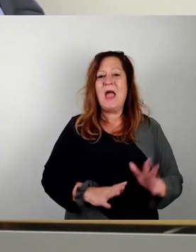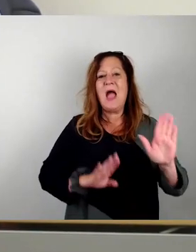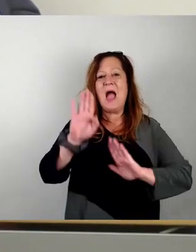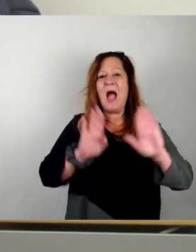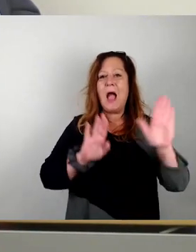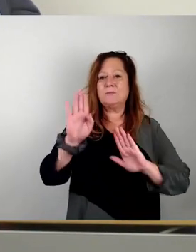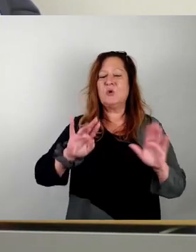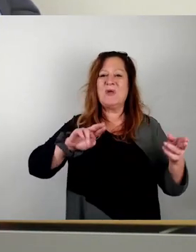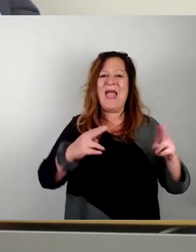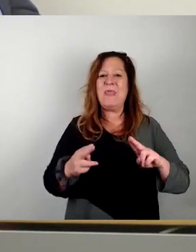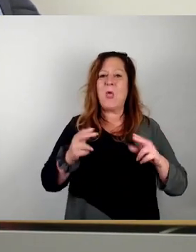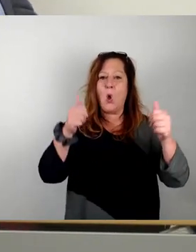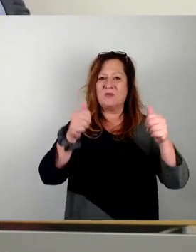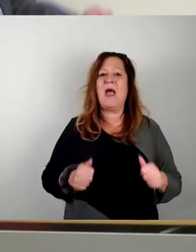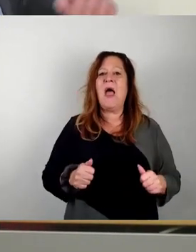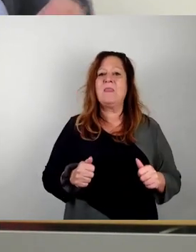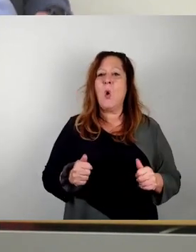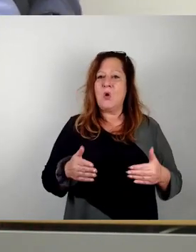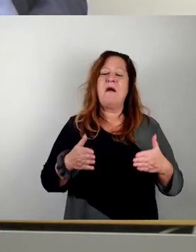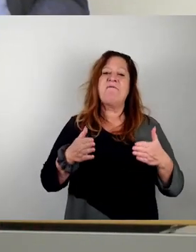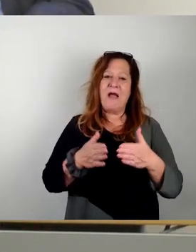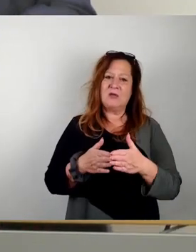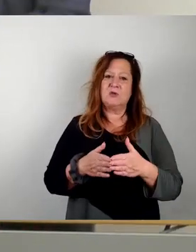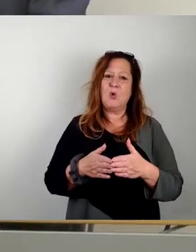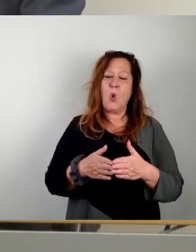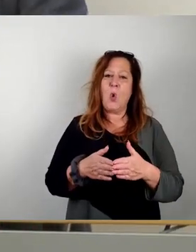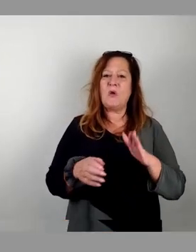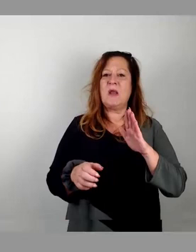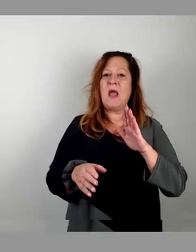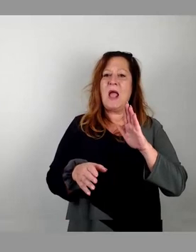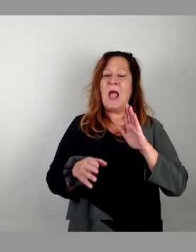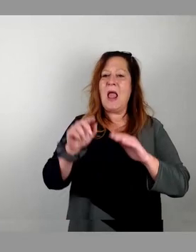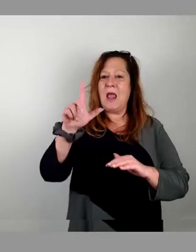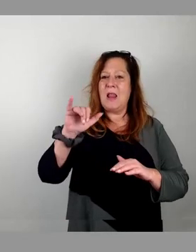Die Linke. Wer hier zustimmen möchte, dem bitte ich um das Stimmzeichen.